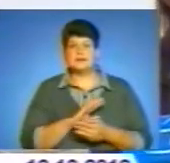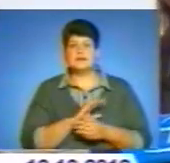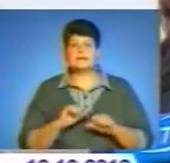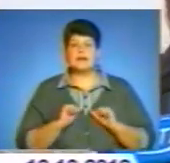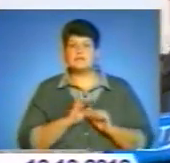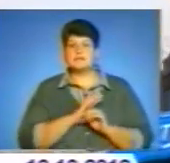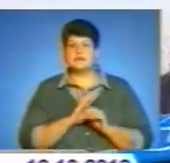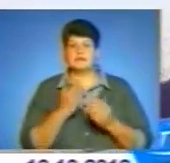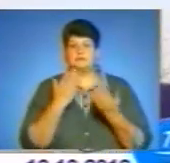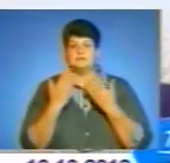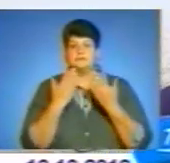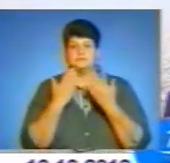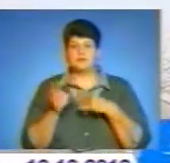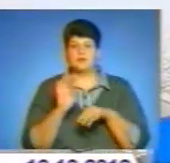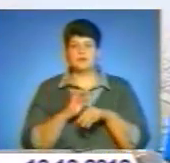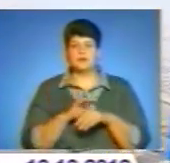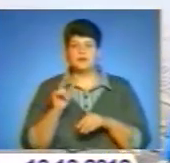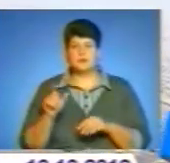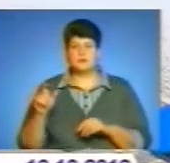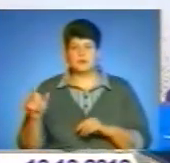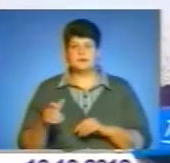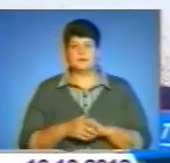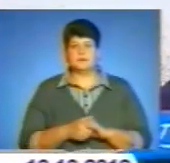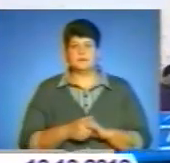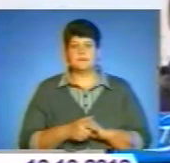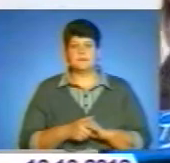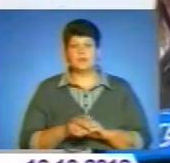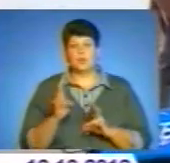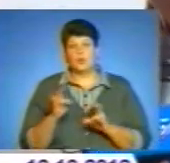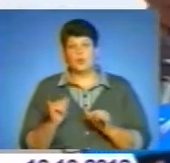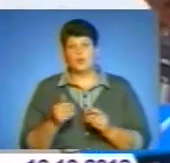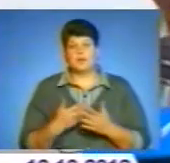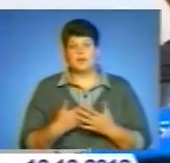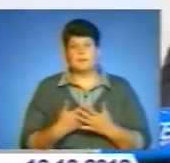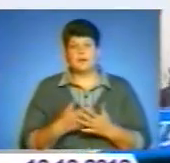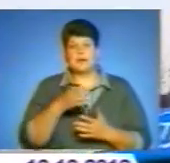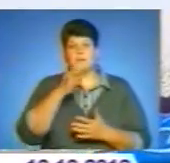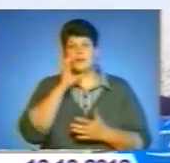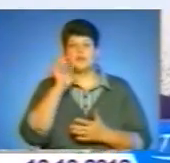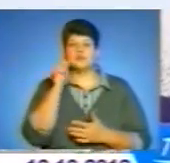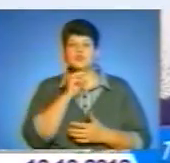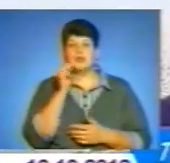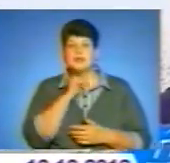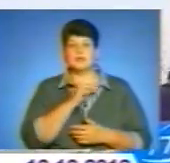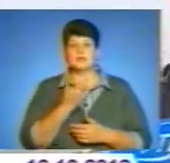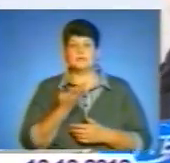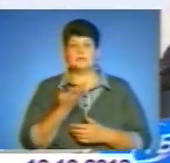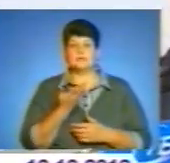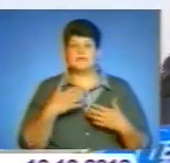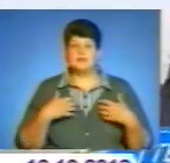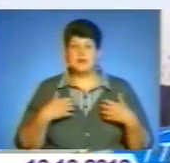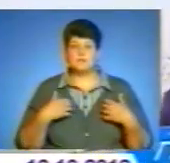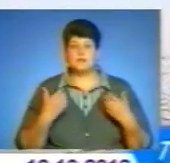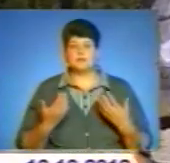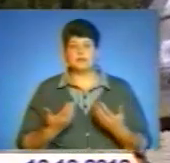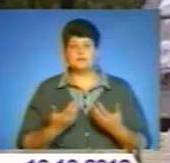одна внучка то має щеплення всі, а друга внучка взагалі ні одного щеплення не має. Намагаємося не контактувати з хворими людьми, перш за все.